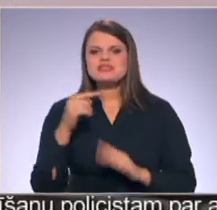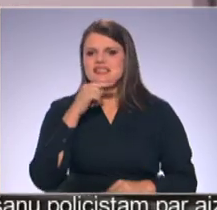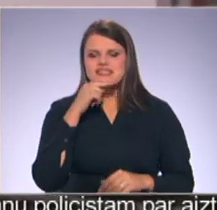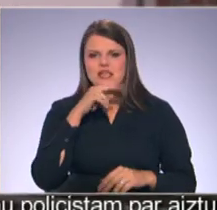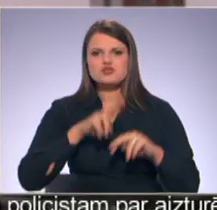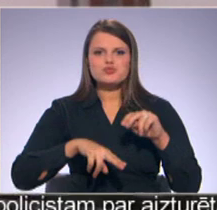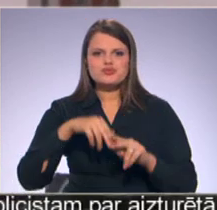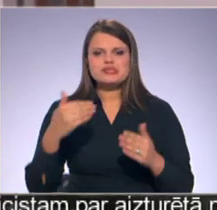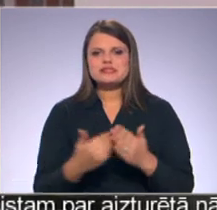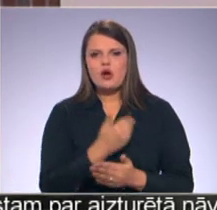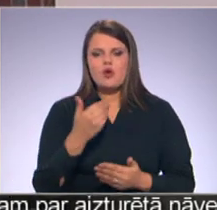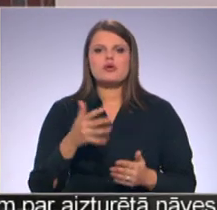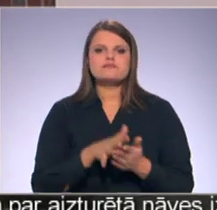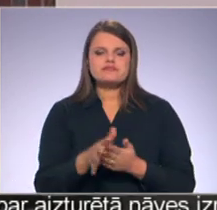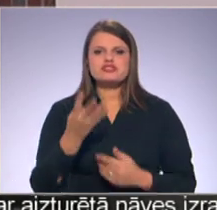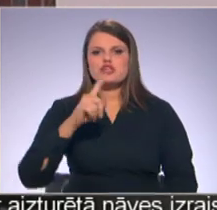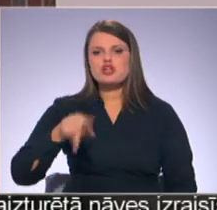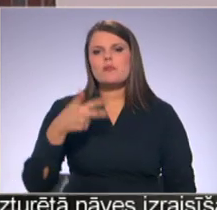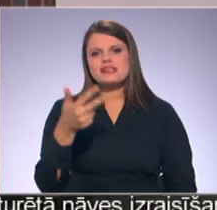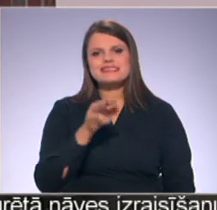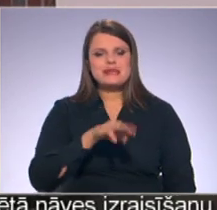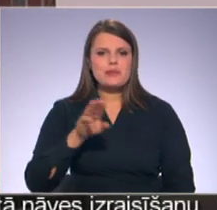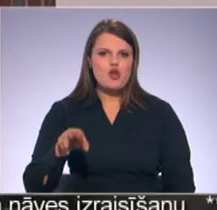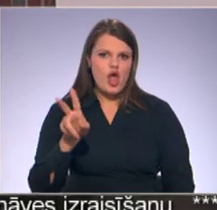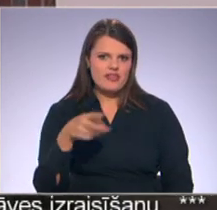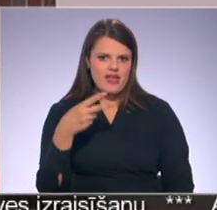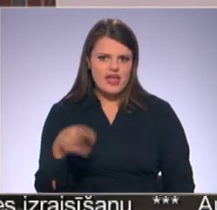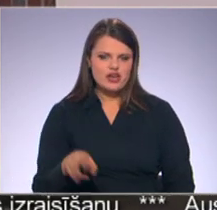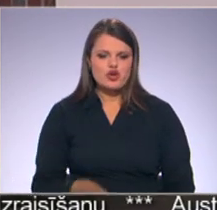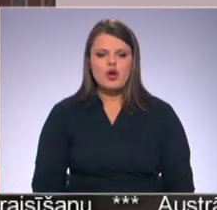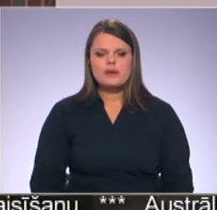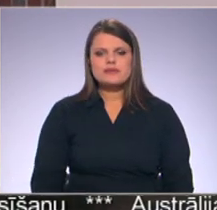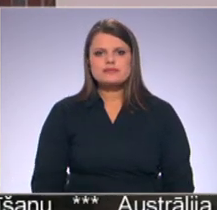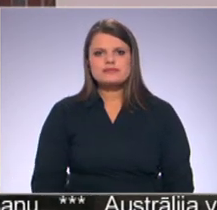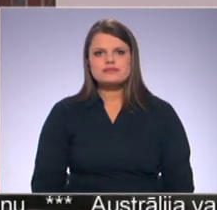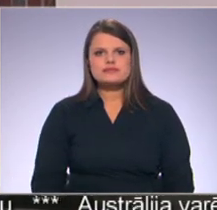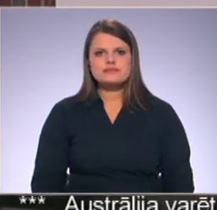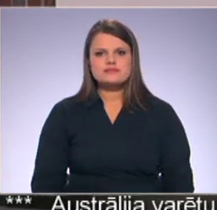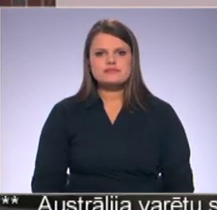būnēcībā izlietoti tei 4,3 miljoni eiro. Laura Grantiņa, Artos Gruzdiņš, Vidzemes televīzija.